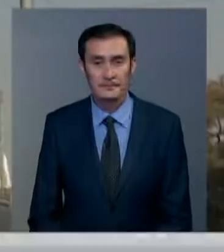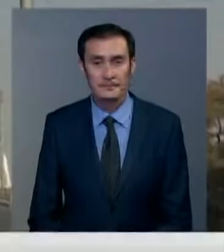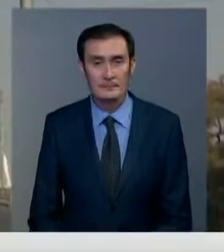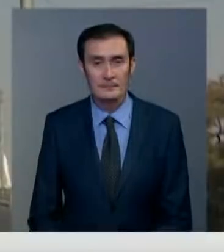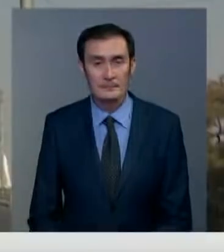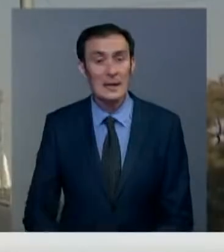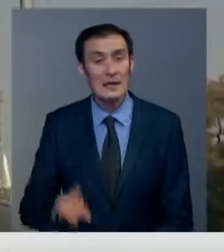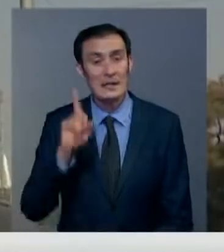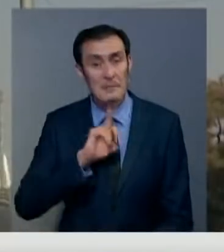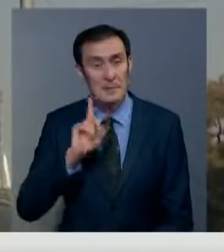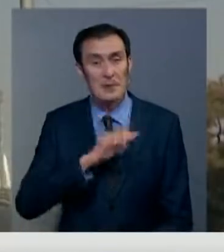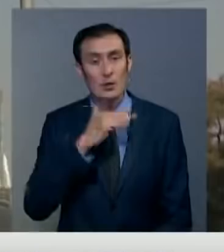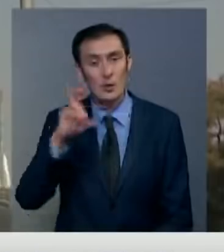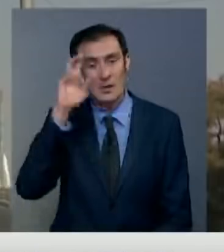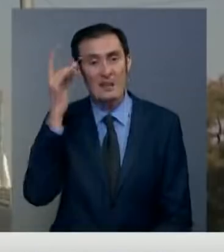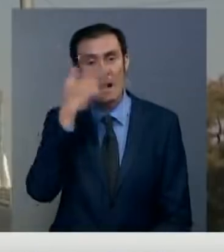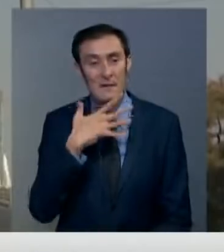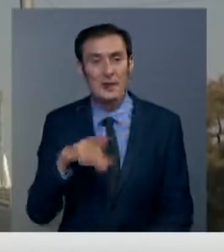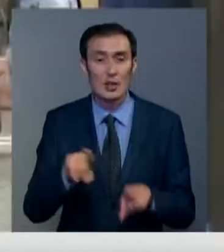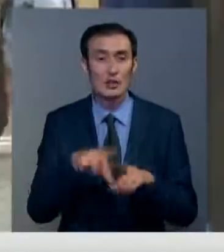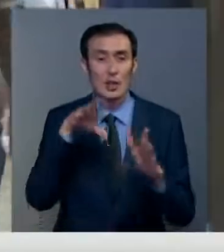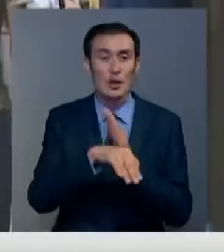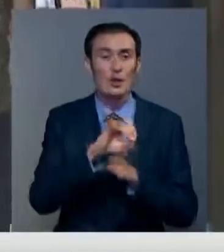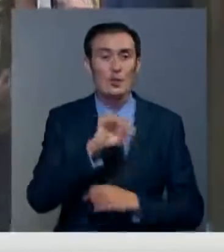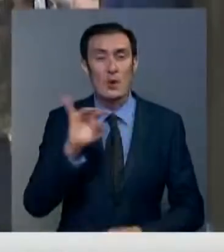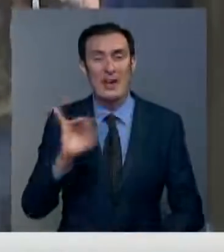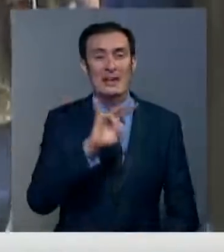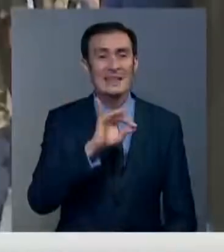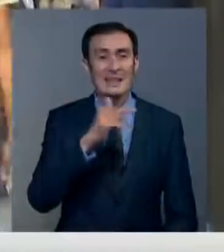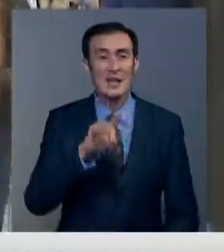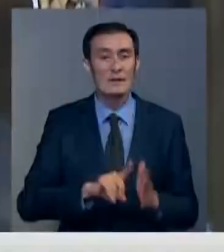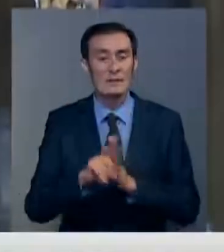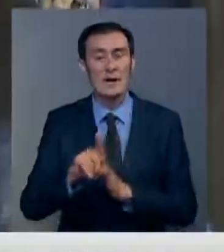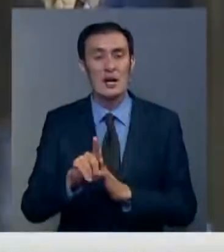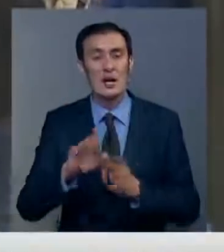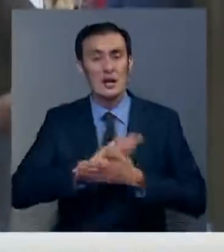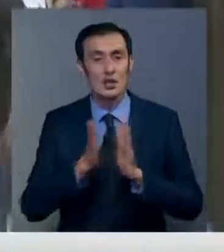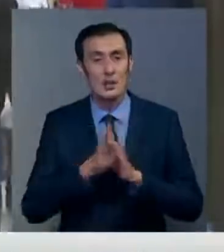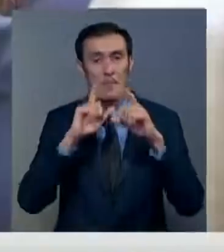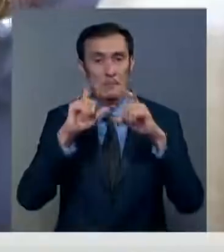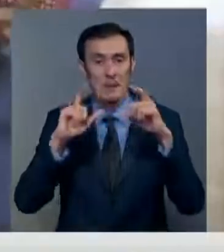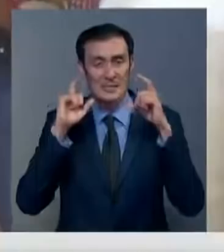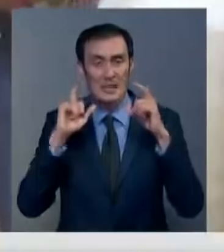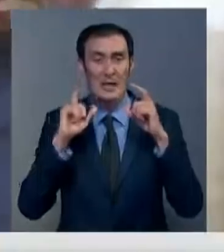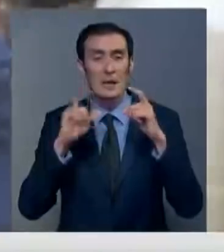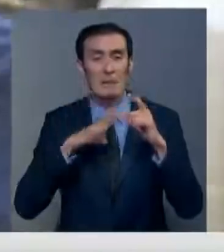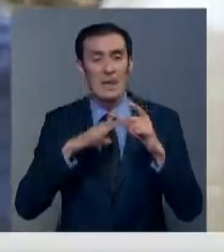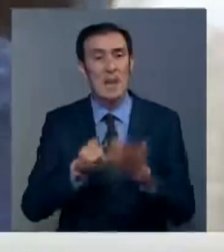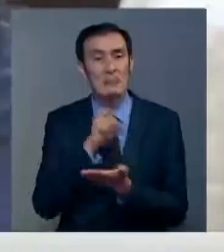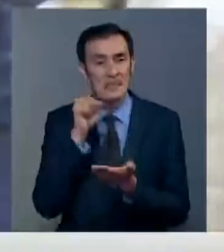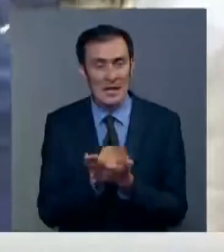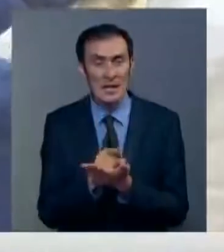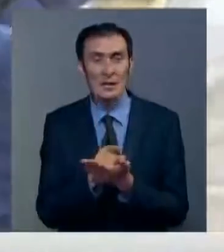Тем не менее, многие страны Африки, включая ЮАР и Нигерию, вводят масочный режим. Небольшие прямоугольные повязки стали